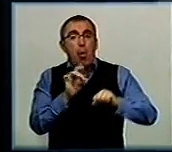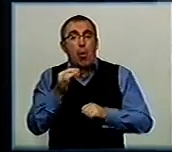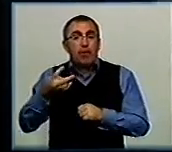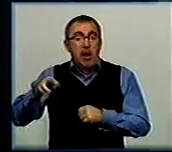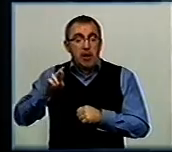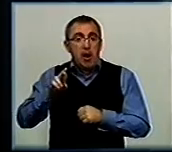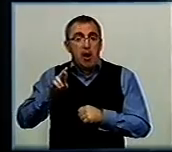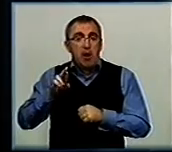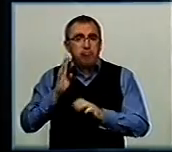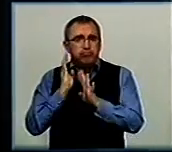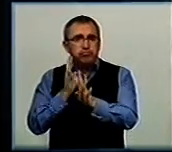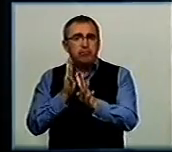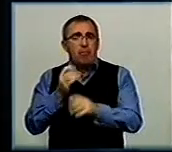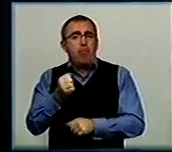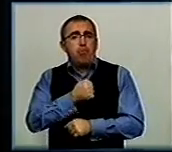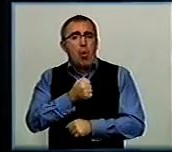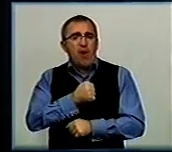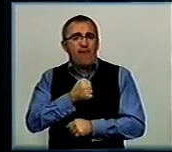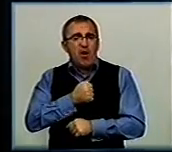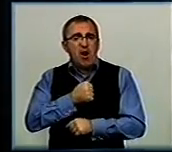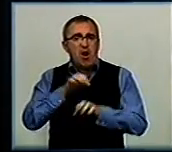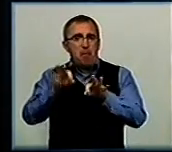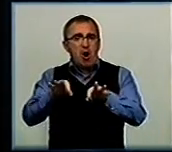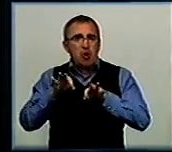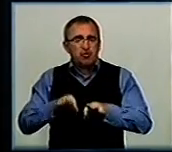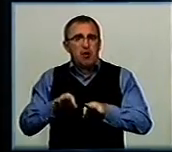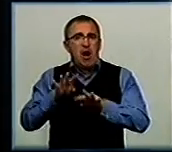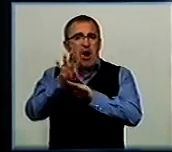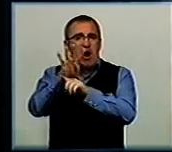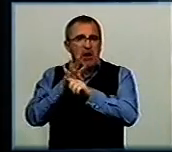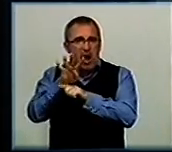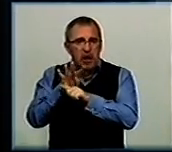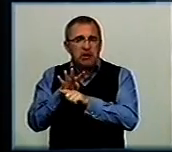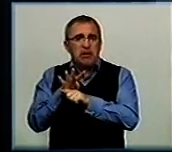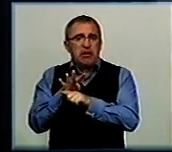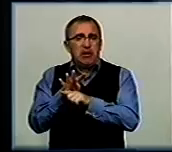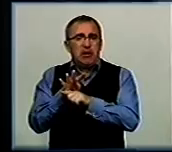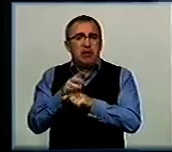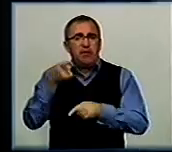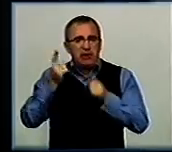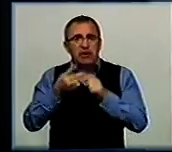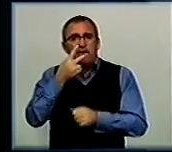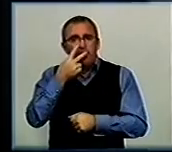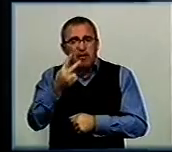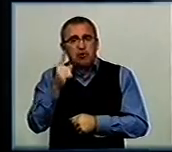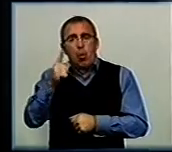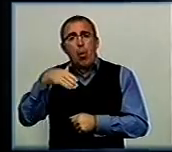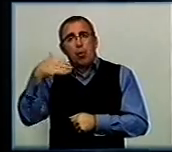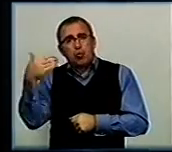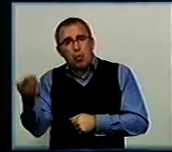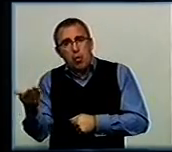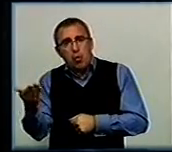бойові машини, гради, бачили, як дійсно вони переїжджають з одного боку,